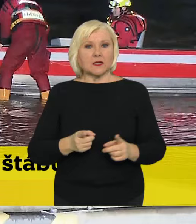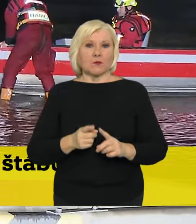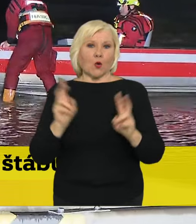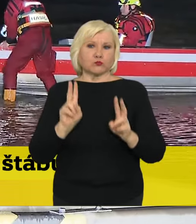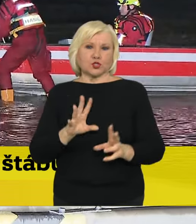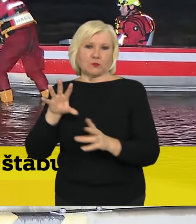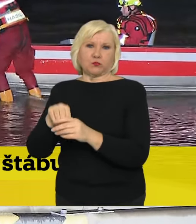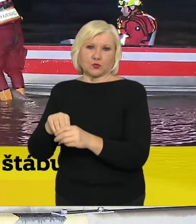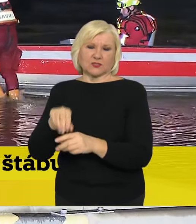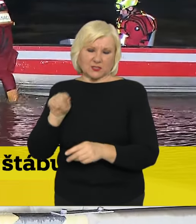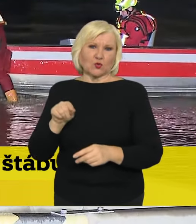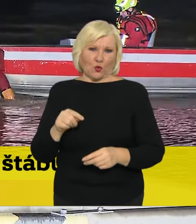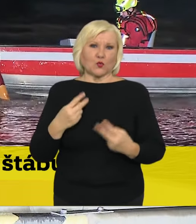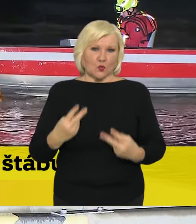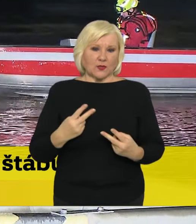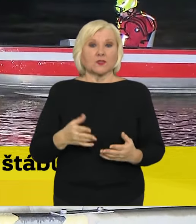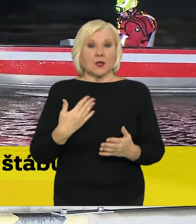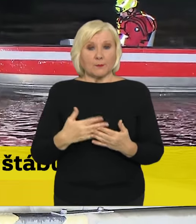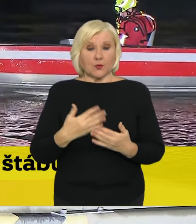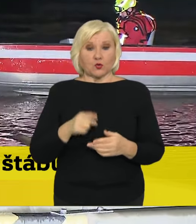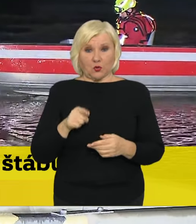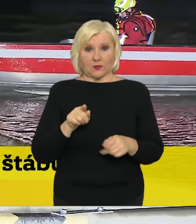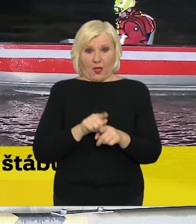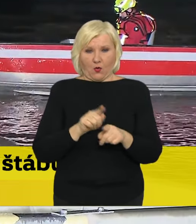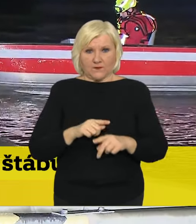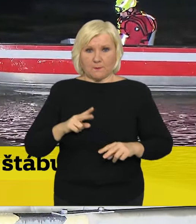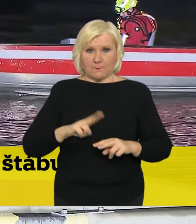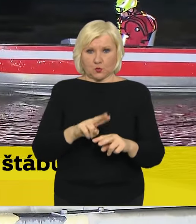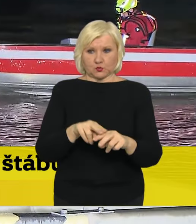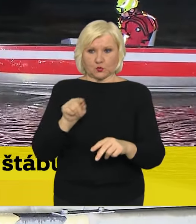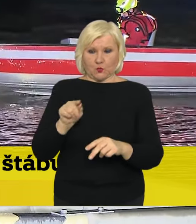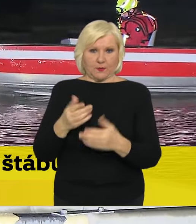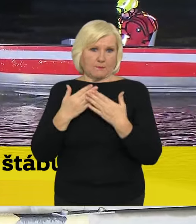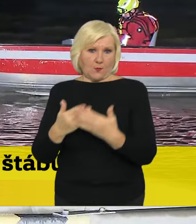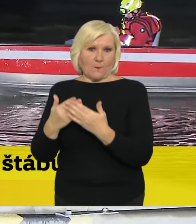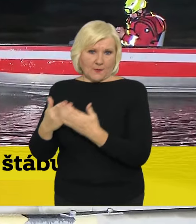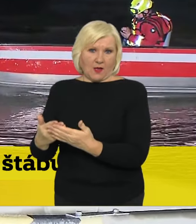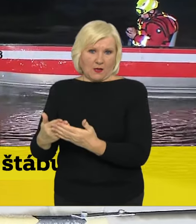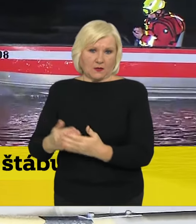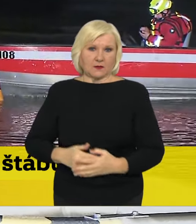to je ten základní princip, jak se pracuje s těmi, kteří dneska fungují v těch evakuačních centrech.